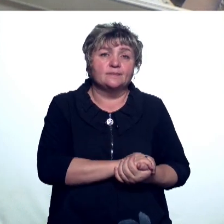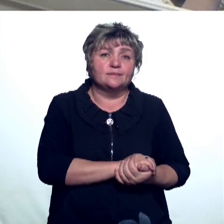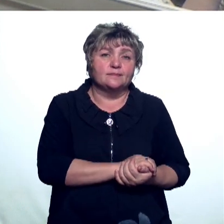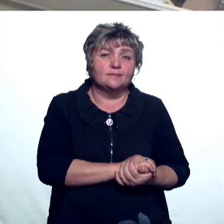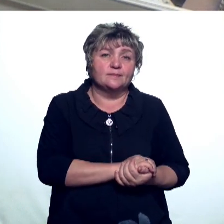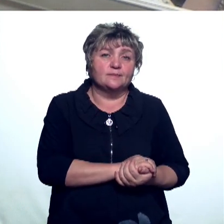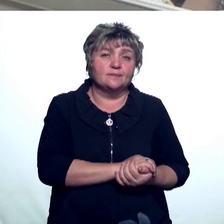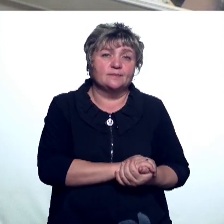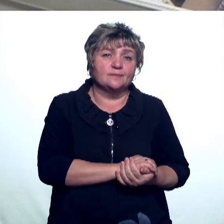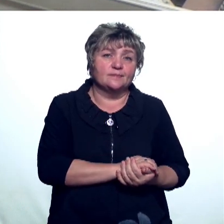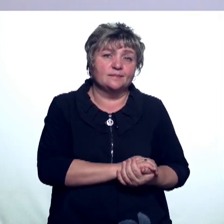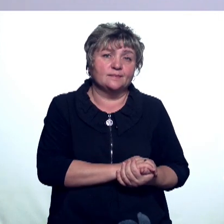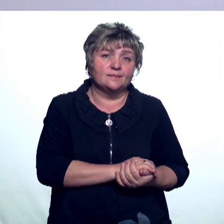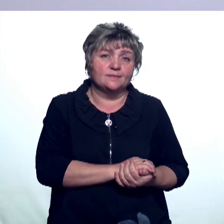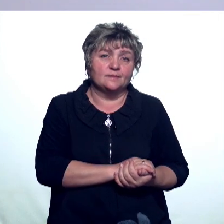Хохряков. Новости.